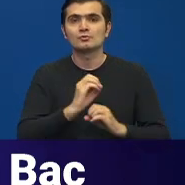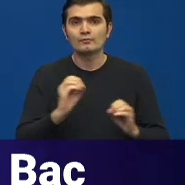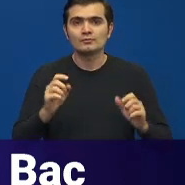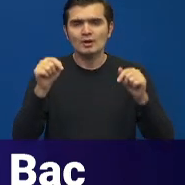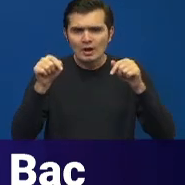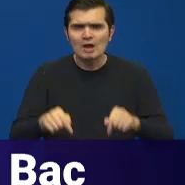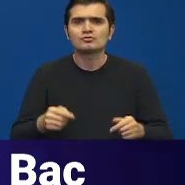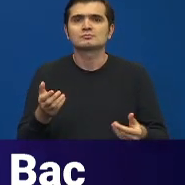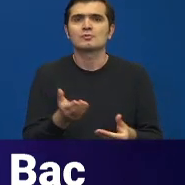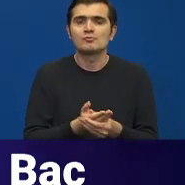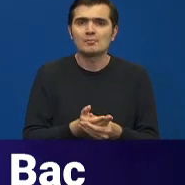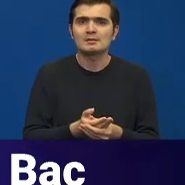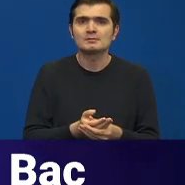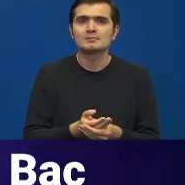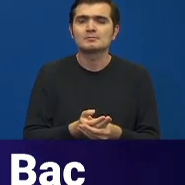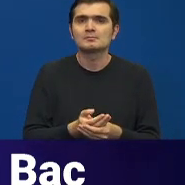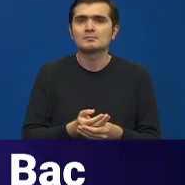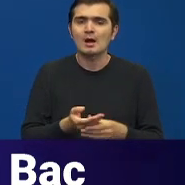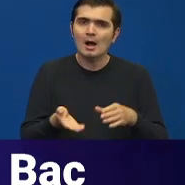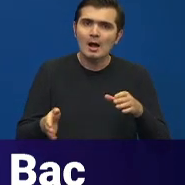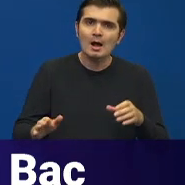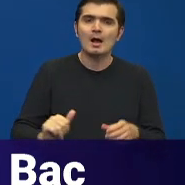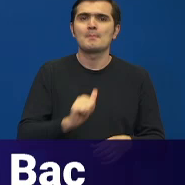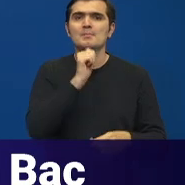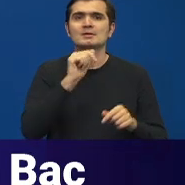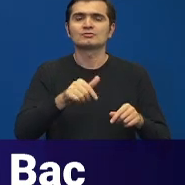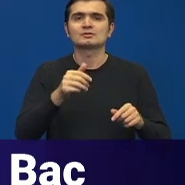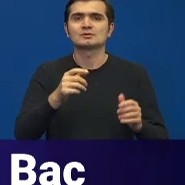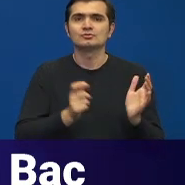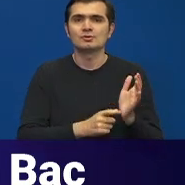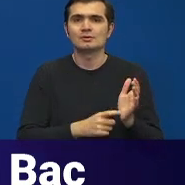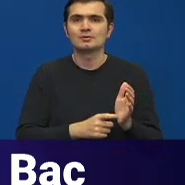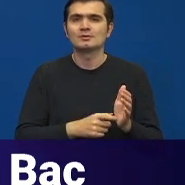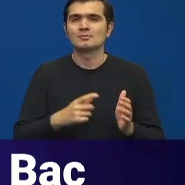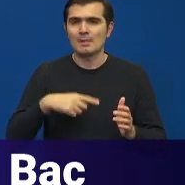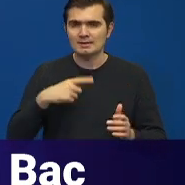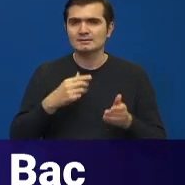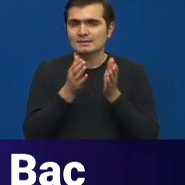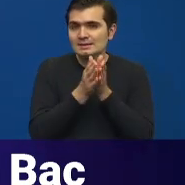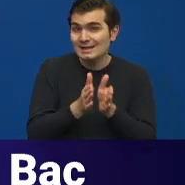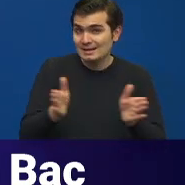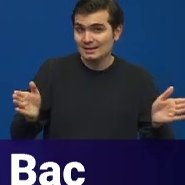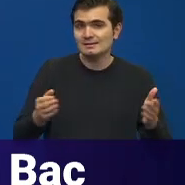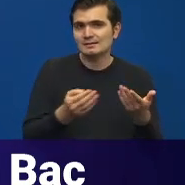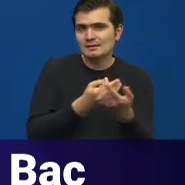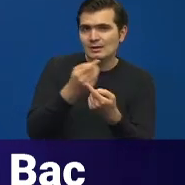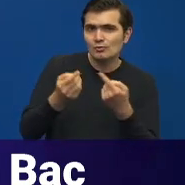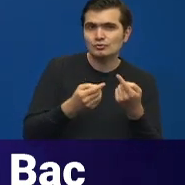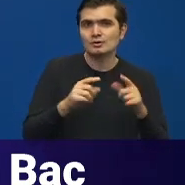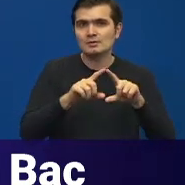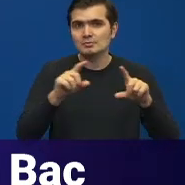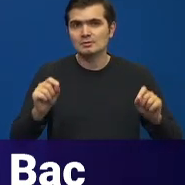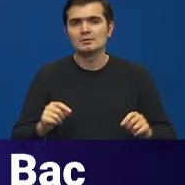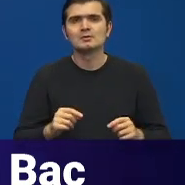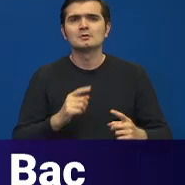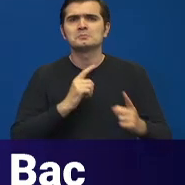reprezintă satisfacerea acestei solicite. Mai sunteți deși la nevoi ceruri pe această temă? Dialogul nostru cu